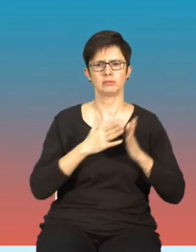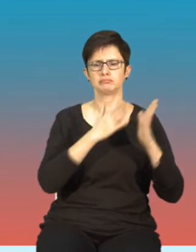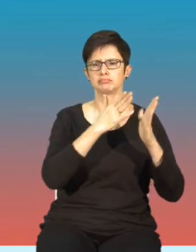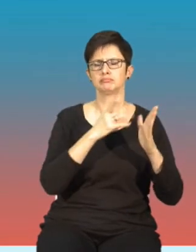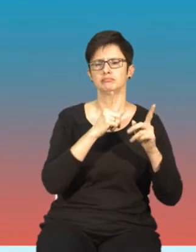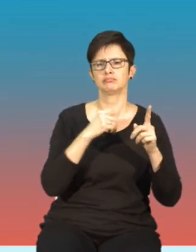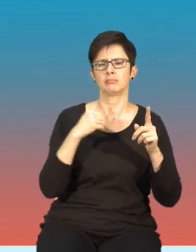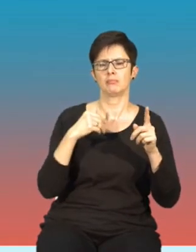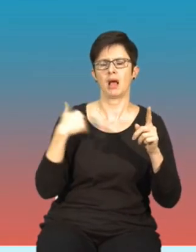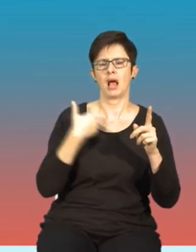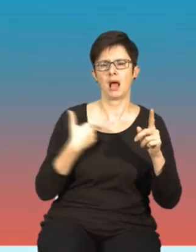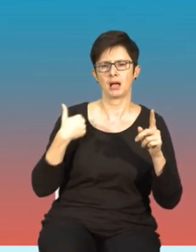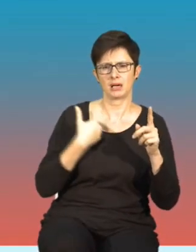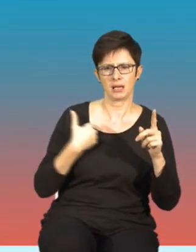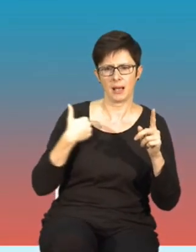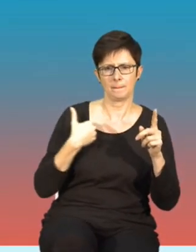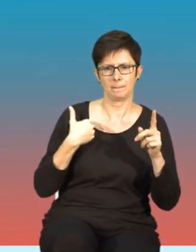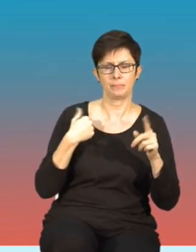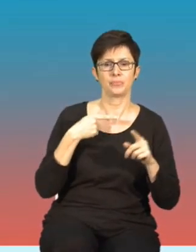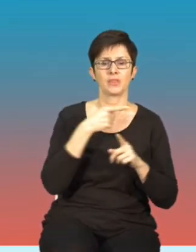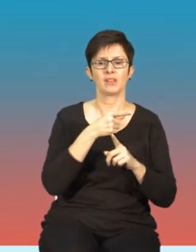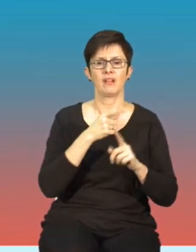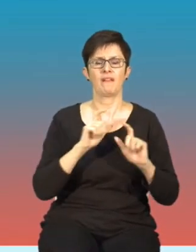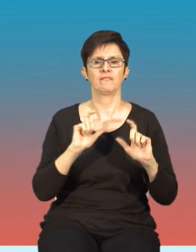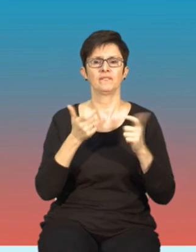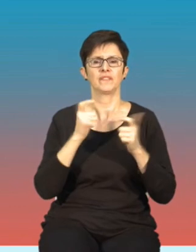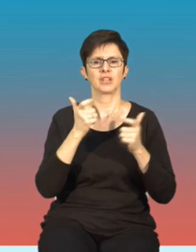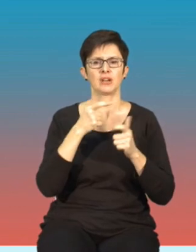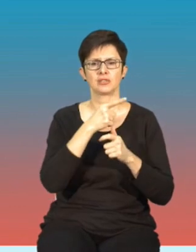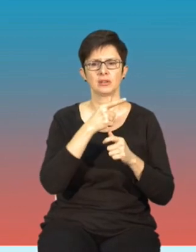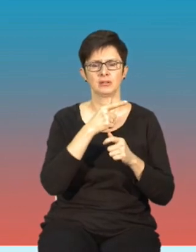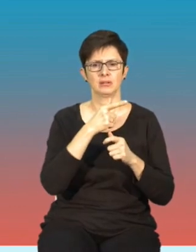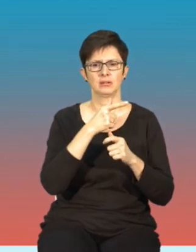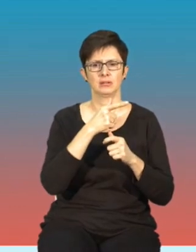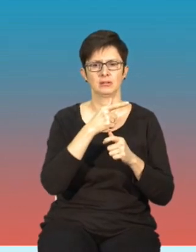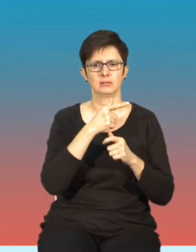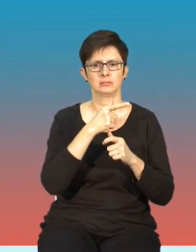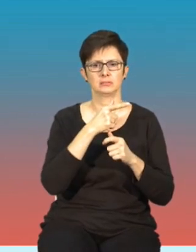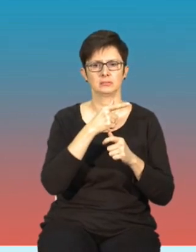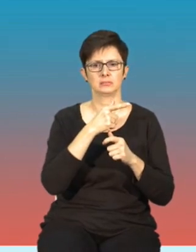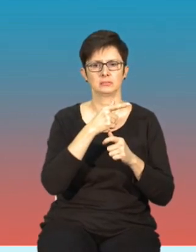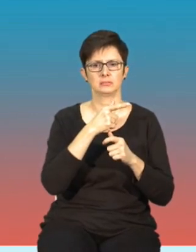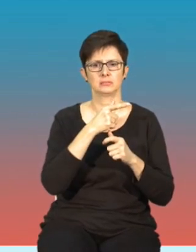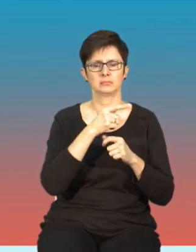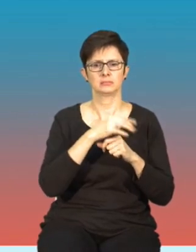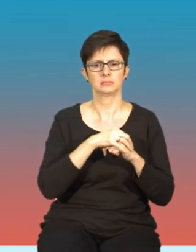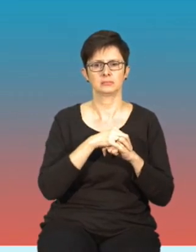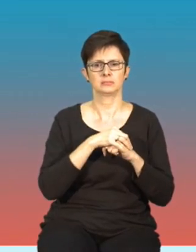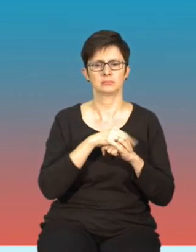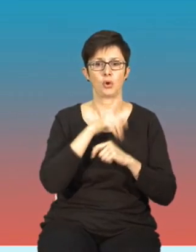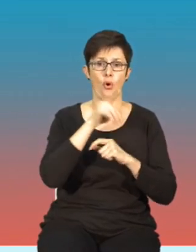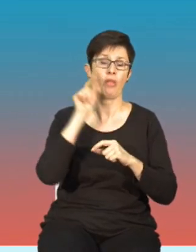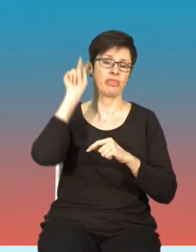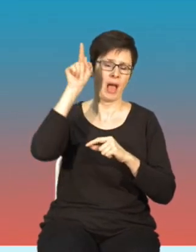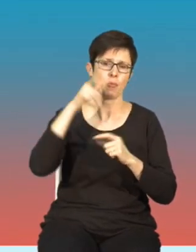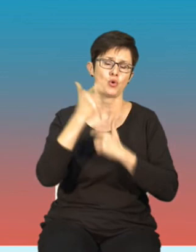która od wydarzeń dotyczących Skripala prowadzi bardzo skuteczne